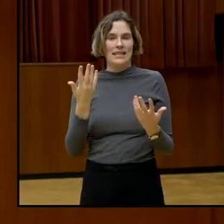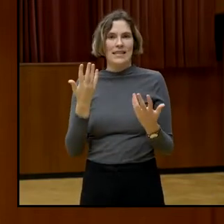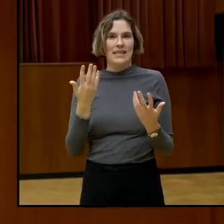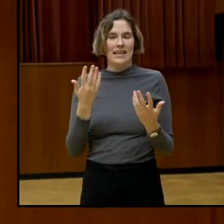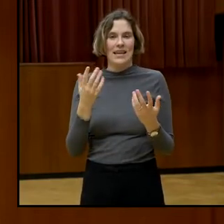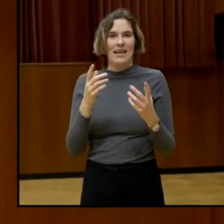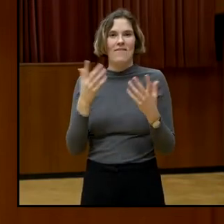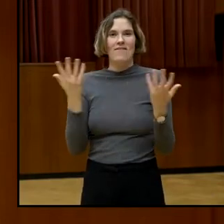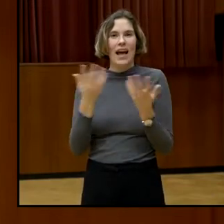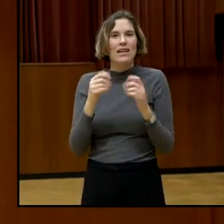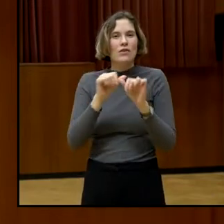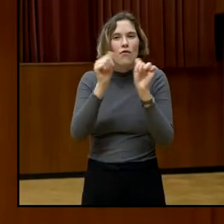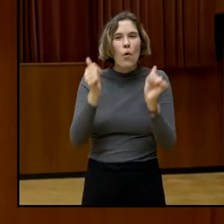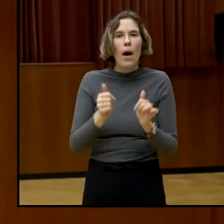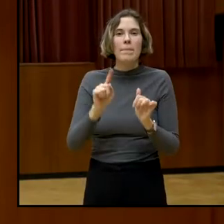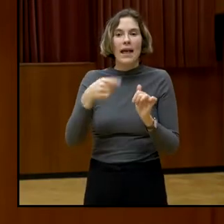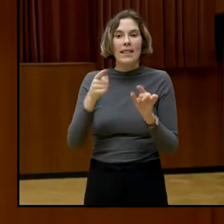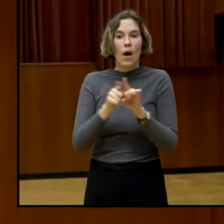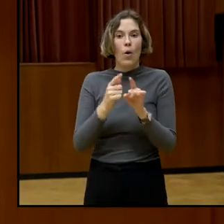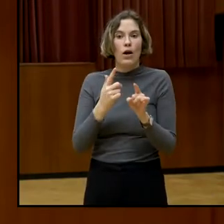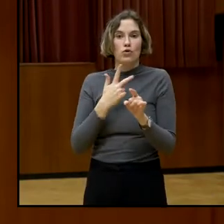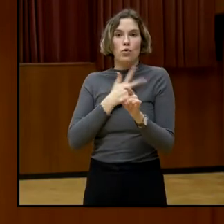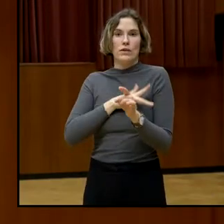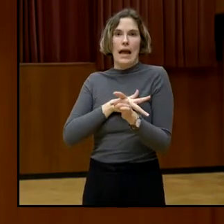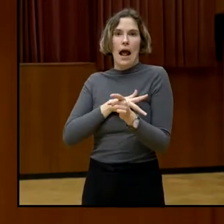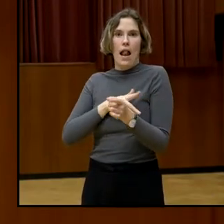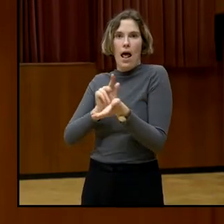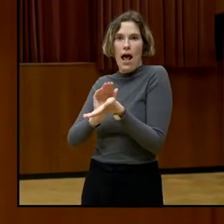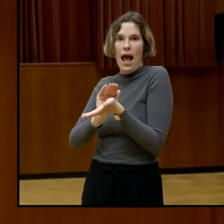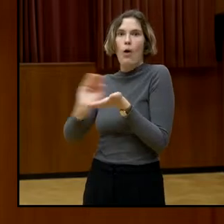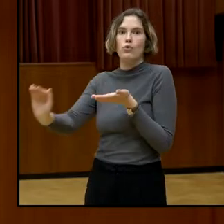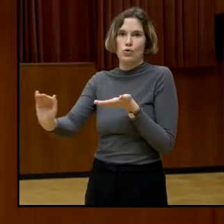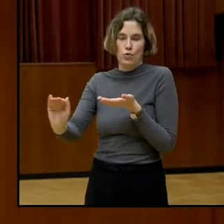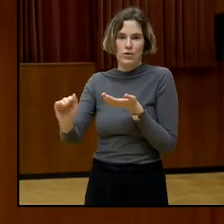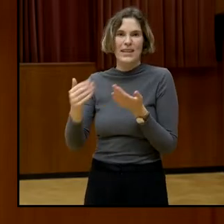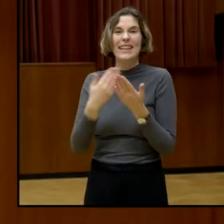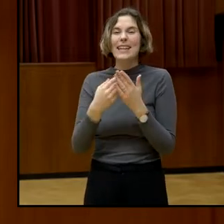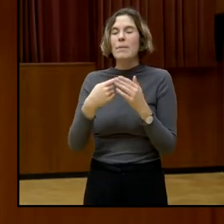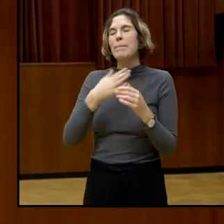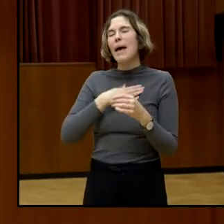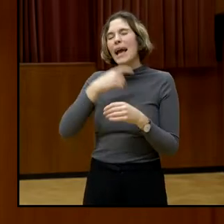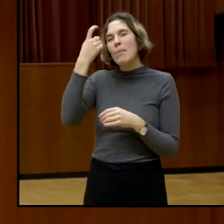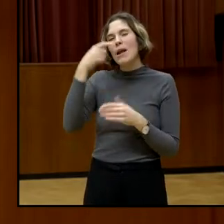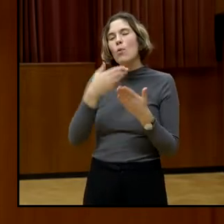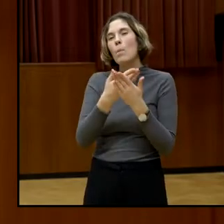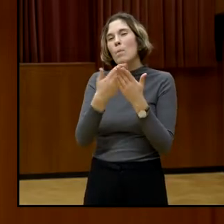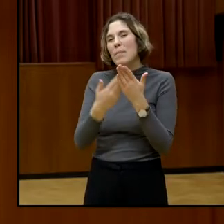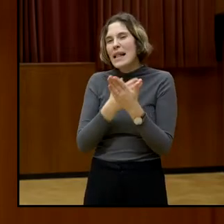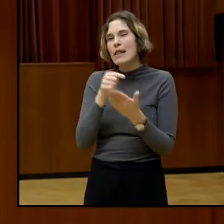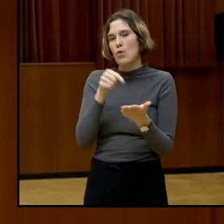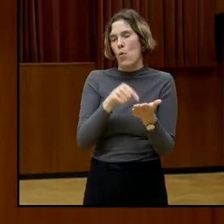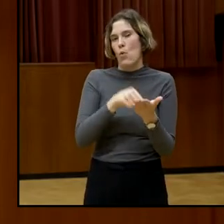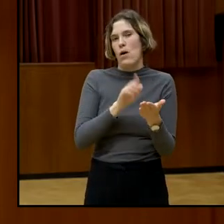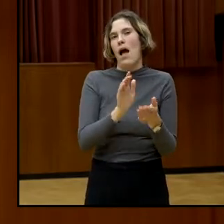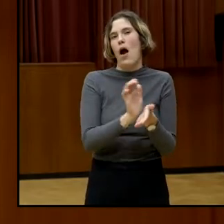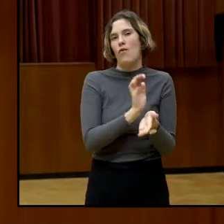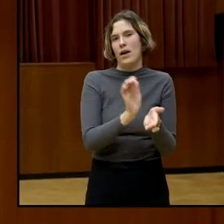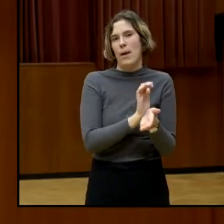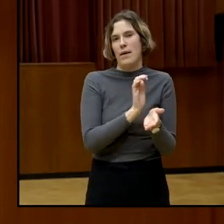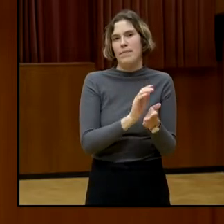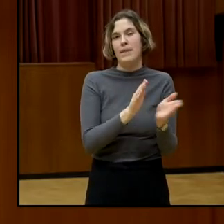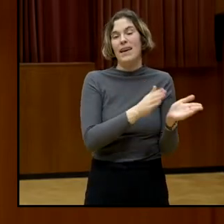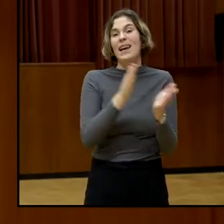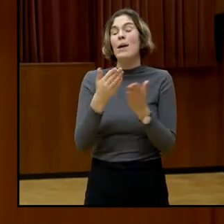damit auch einhergehen und das ist wiederum Aufgabe, finde ich, der Bildung, die wiederum gekoppelt ist an ökonomische Ressourcen und